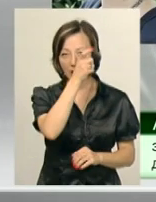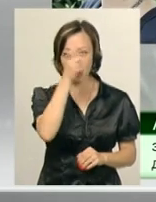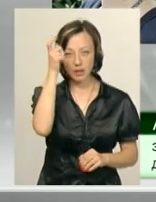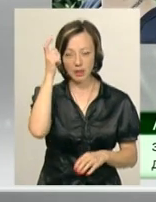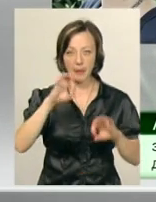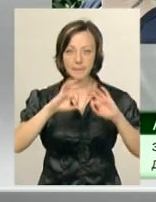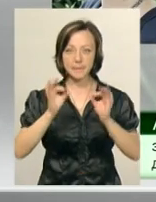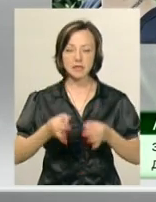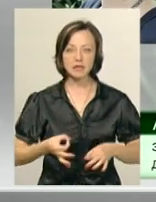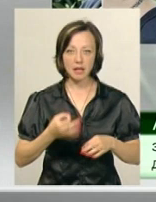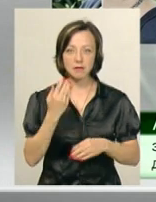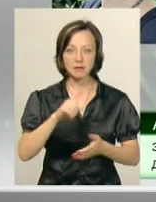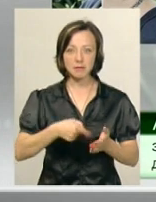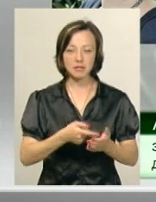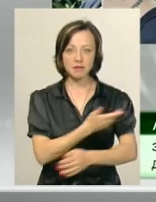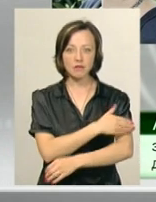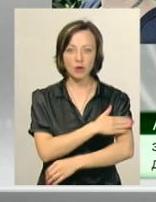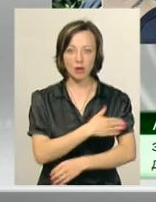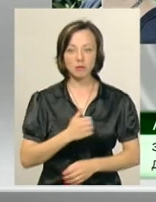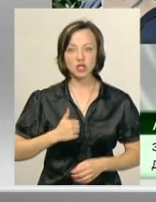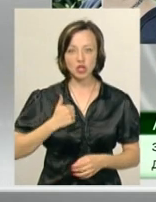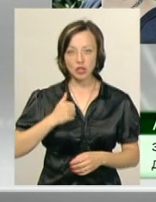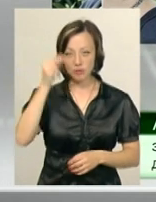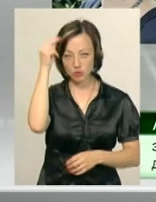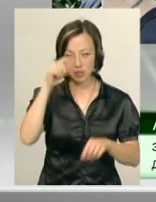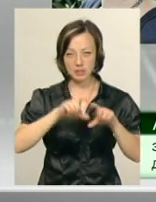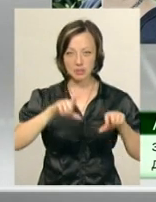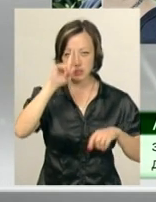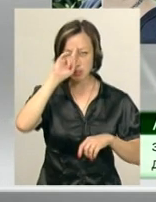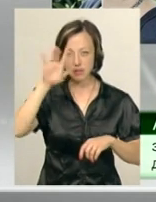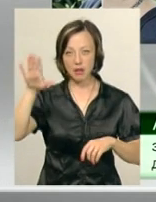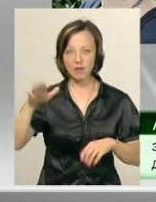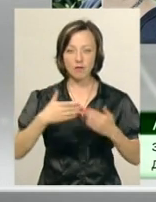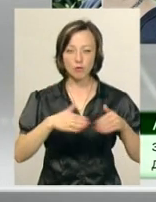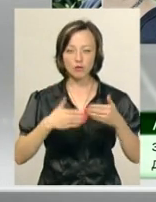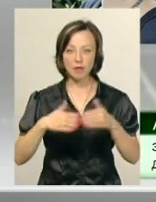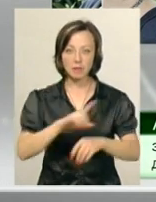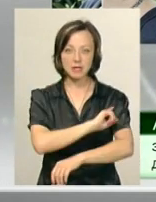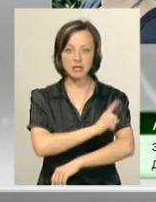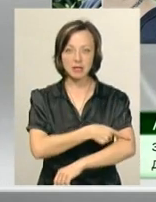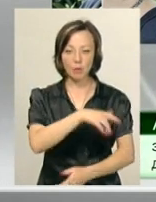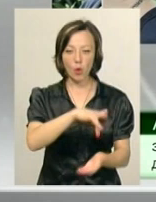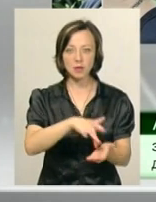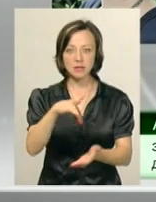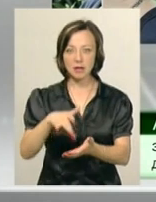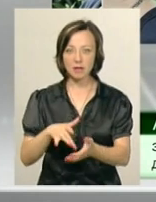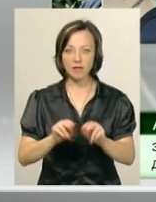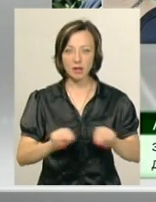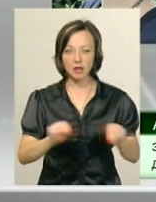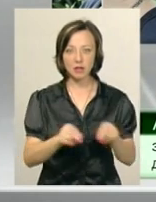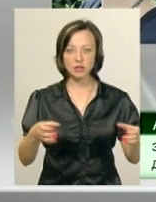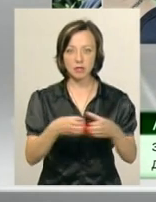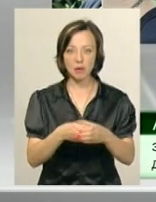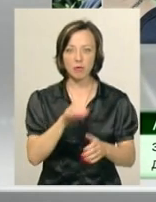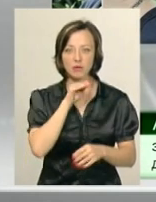Ошагеперта – це такий досить престижний навчальний заклад, який славиться відомими випускниками і сильним осередком викладацького складу. Саме